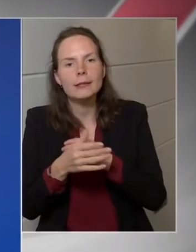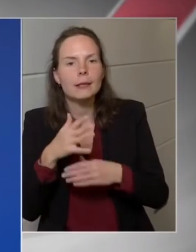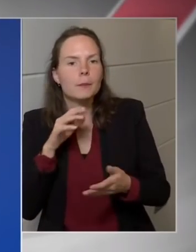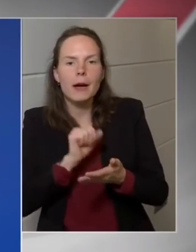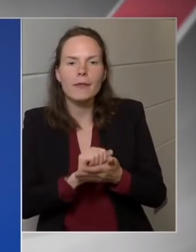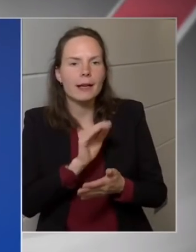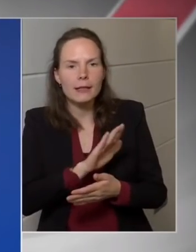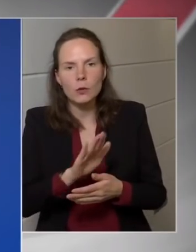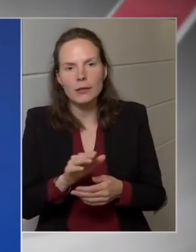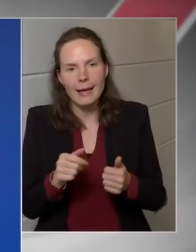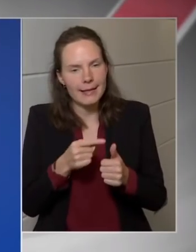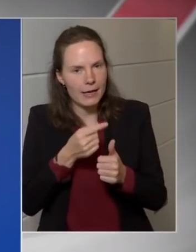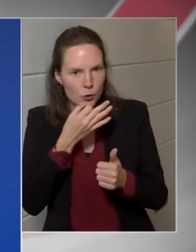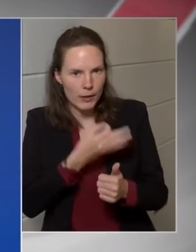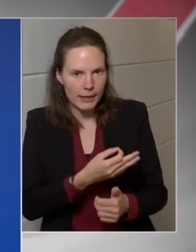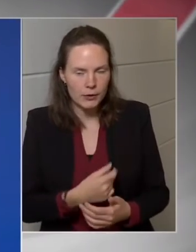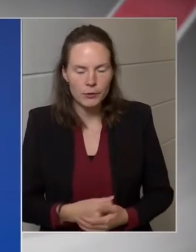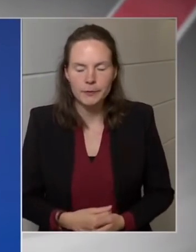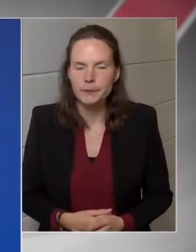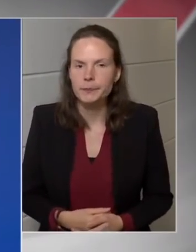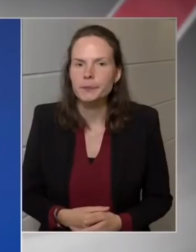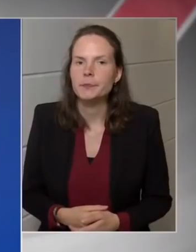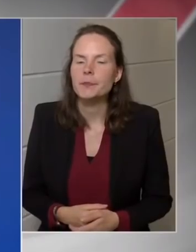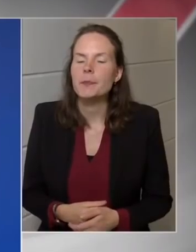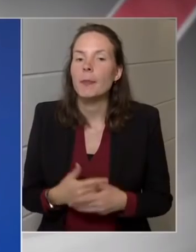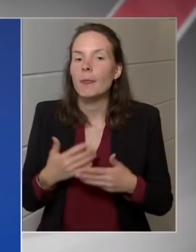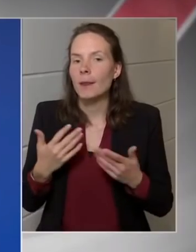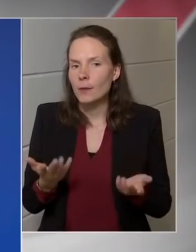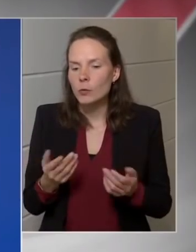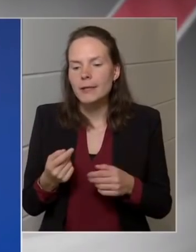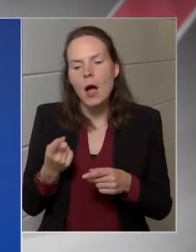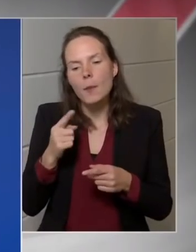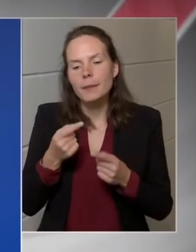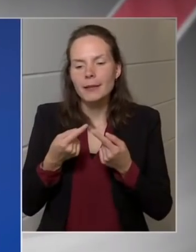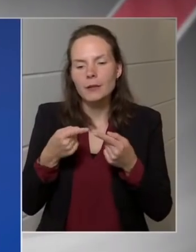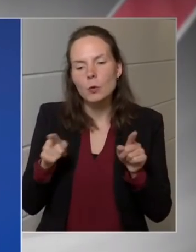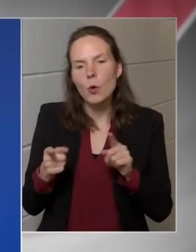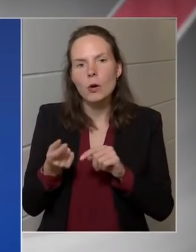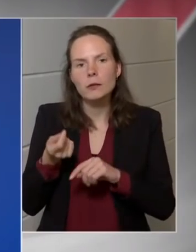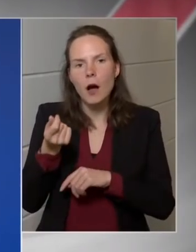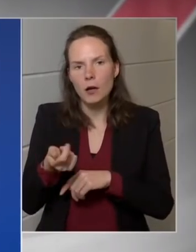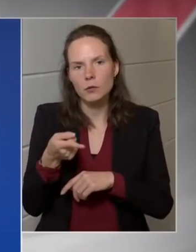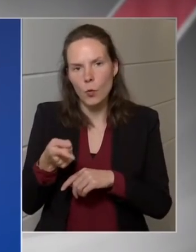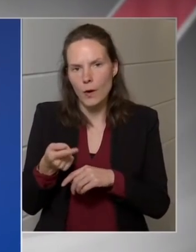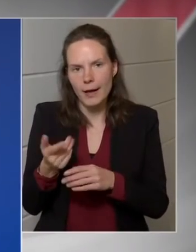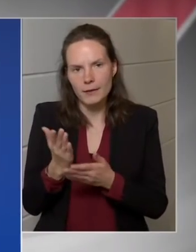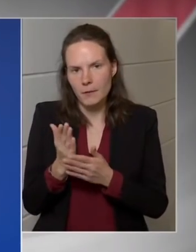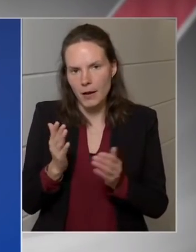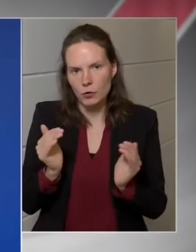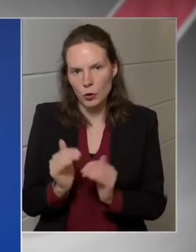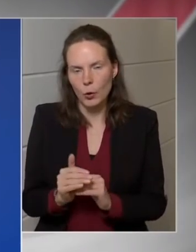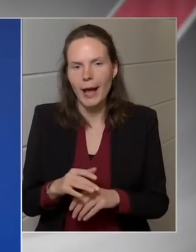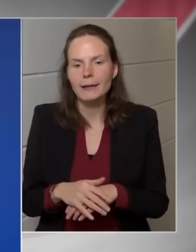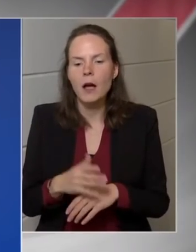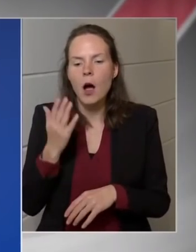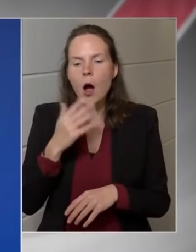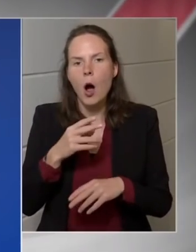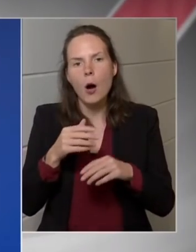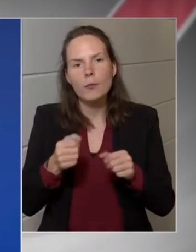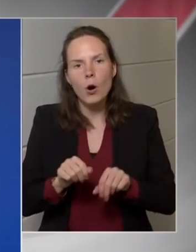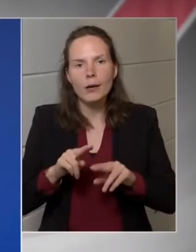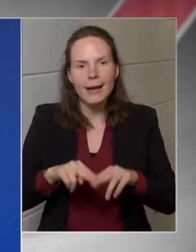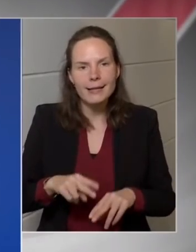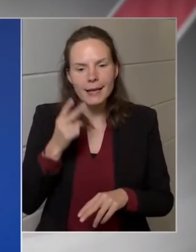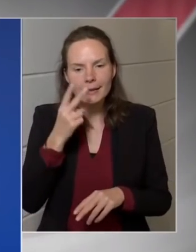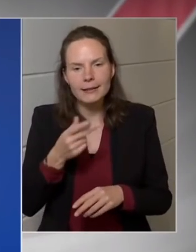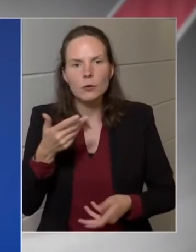Ez lenne az első. Tehát ugye egyrésztről azok a külön adók, azok jelentősen csökkentek, tehát ha a bankrendszert nézzük mérlegfőszeg arányosan,